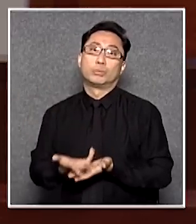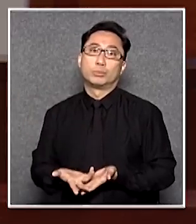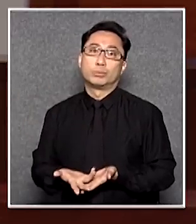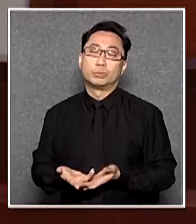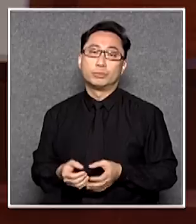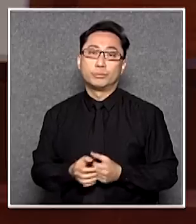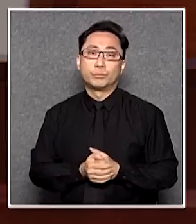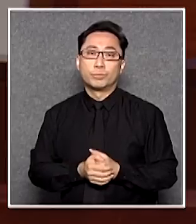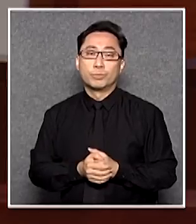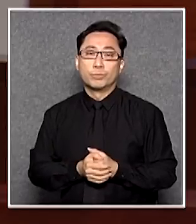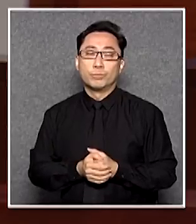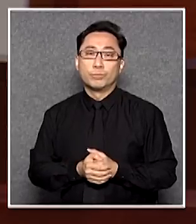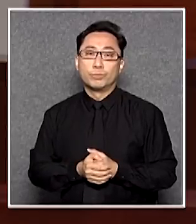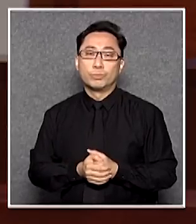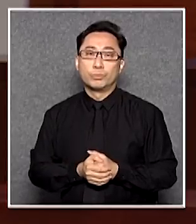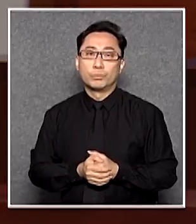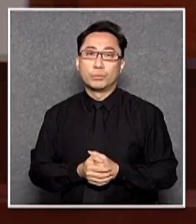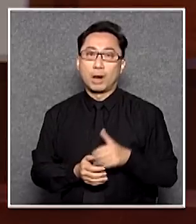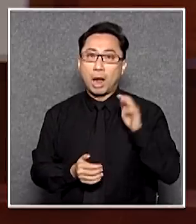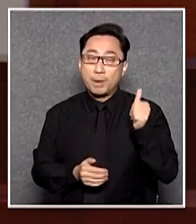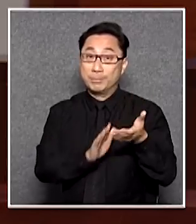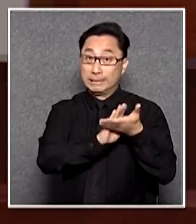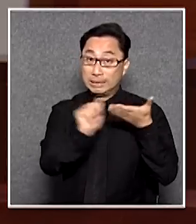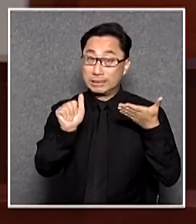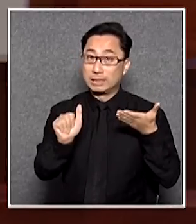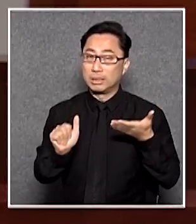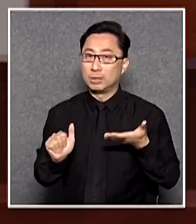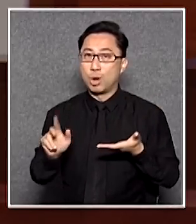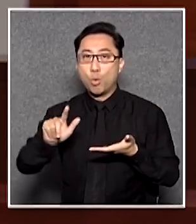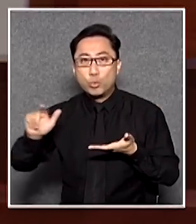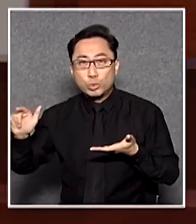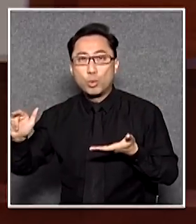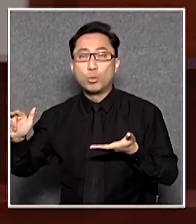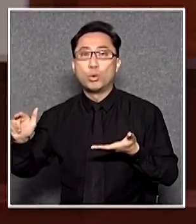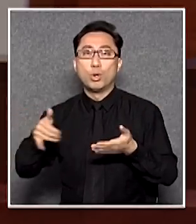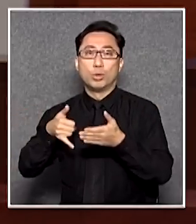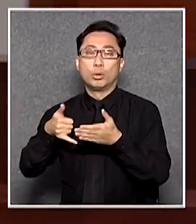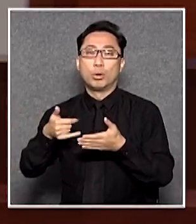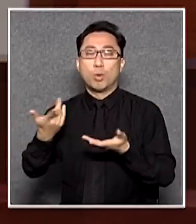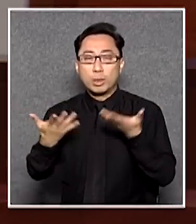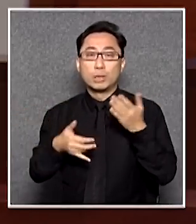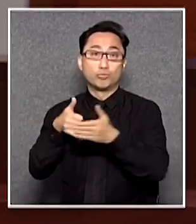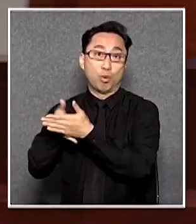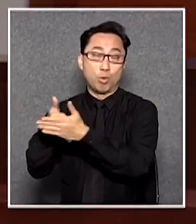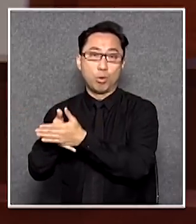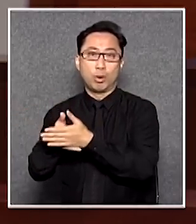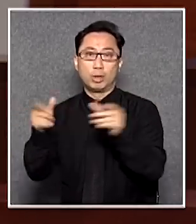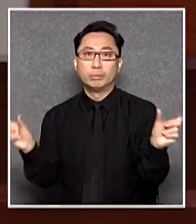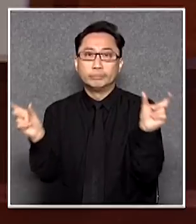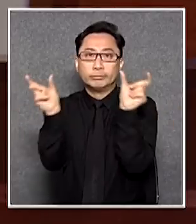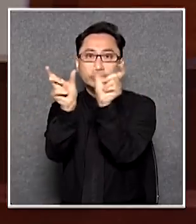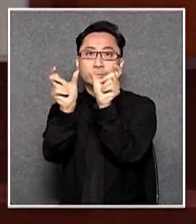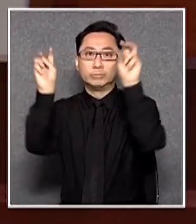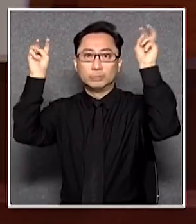將正面的用詞結證和負面的用詞阻礙擺在同一個條例名稱